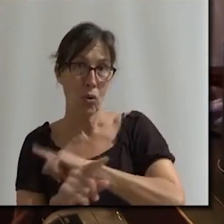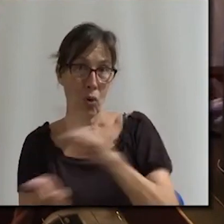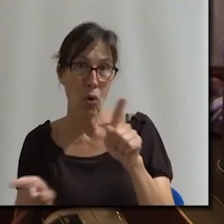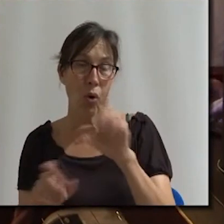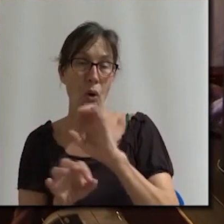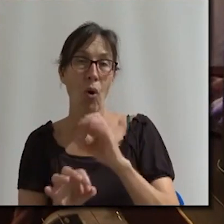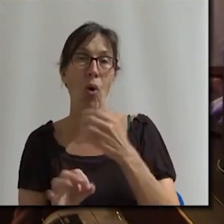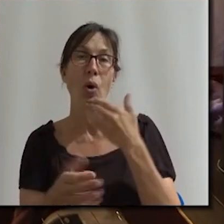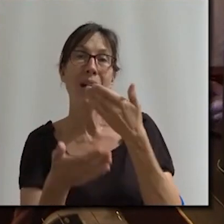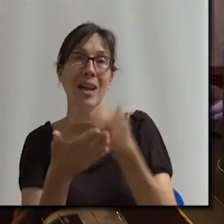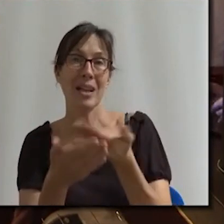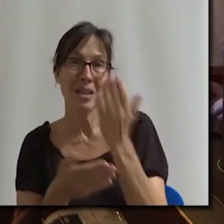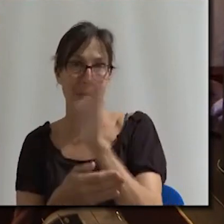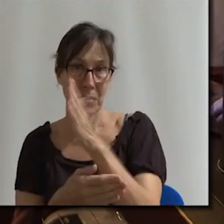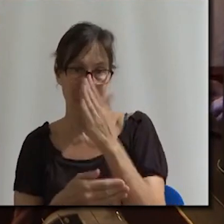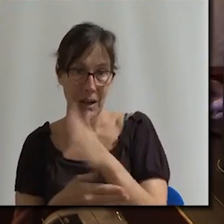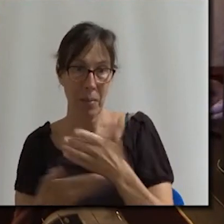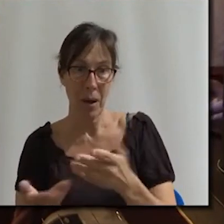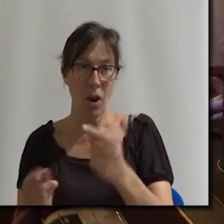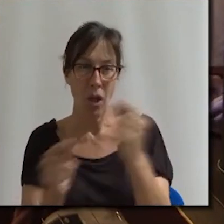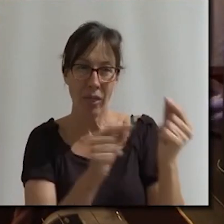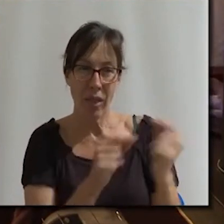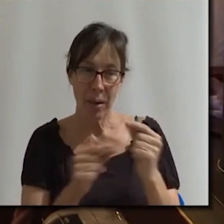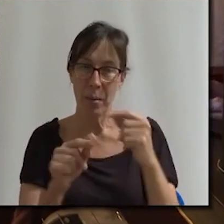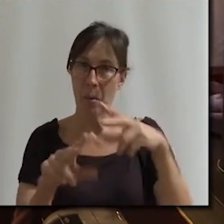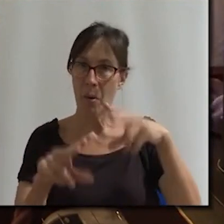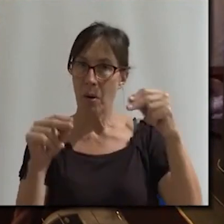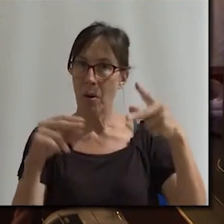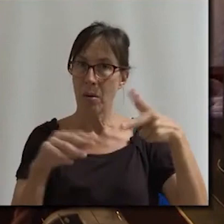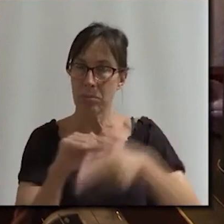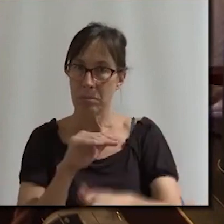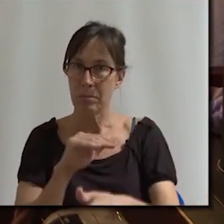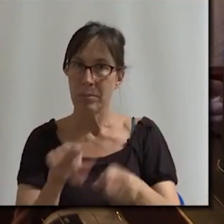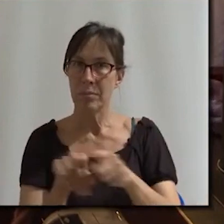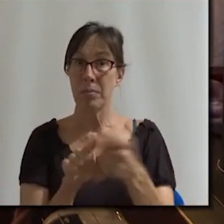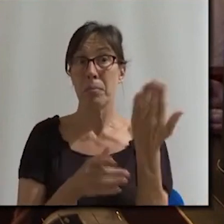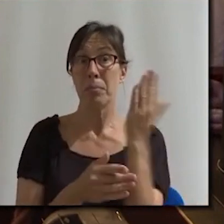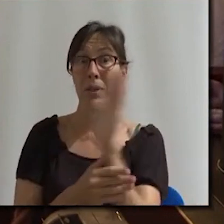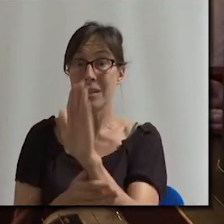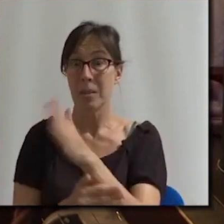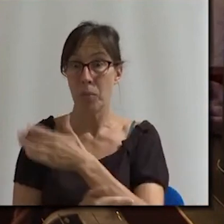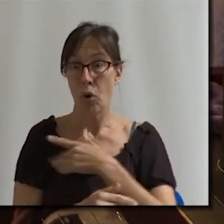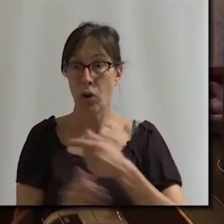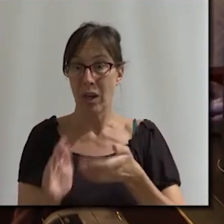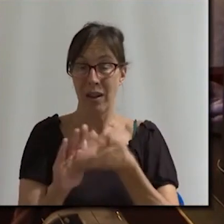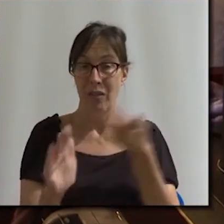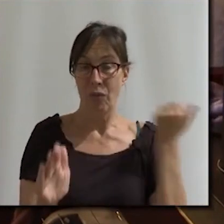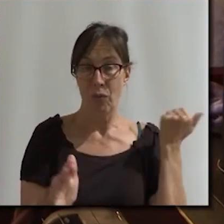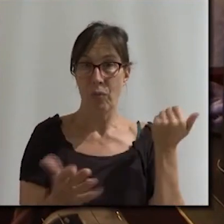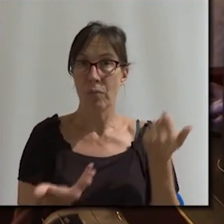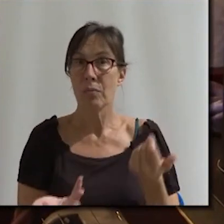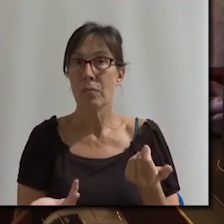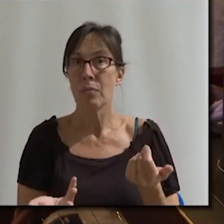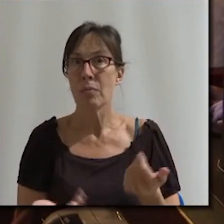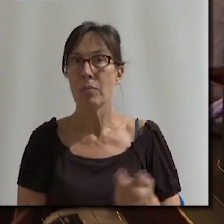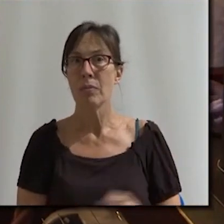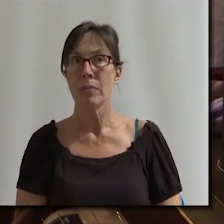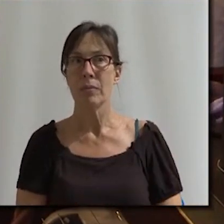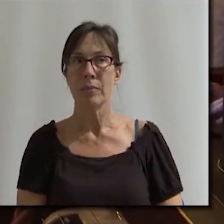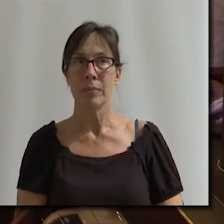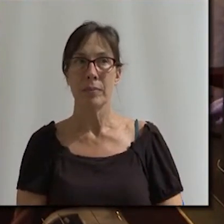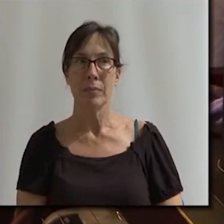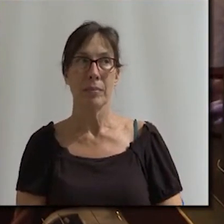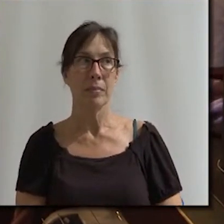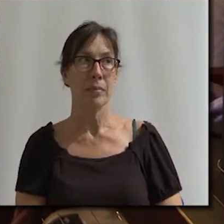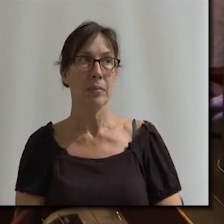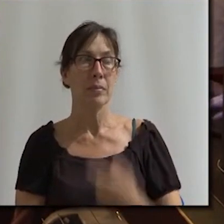esmenes, però negar el debat, negar la possibilitat de presentar l'emoció a tot perquè no l'hem volgut retirar, ho diré